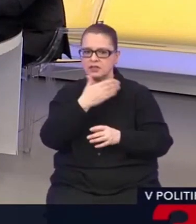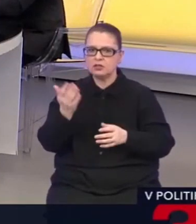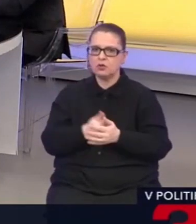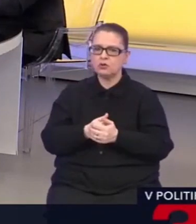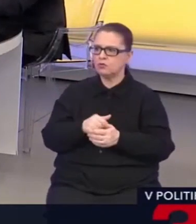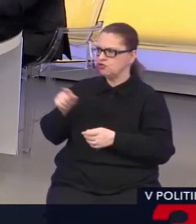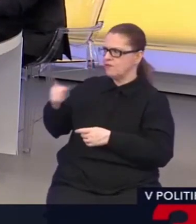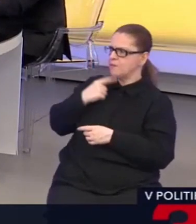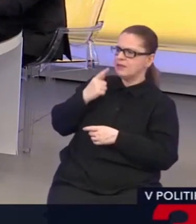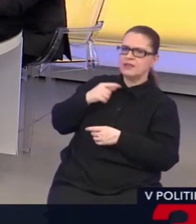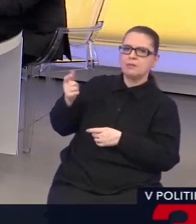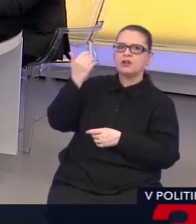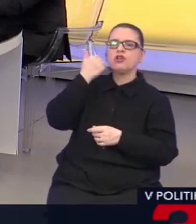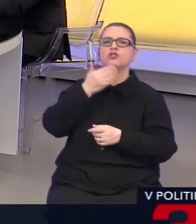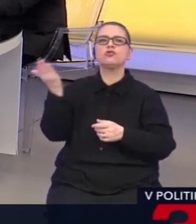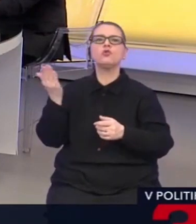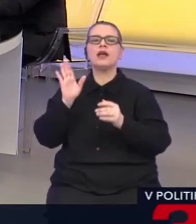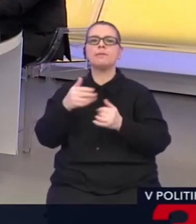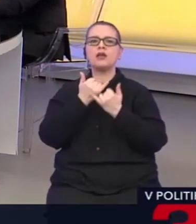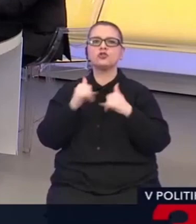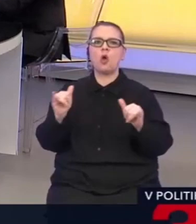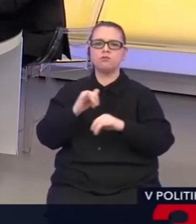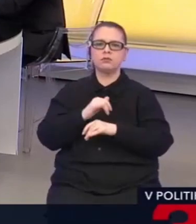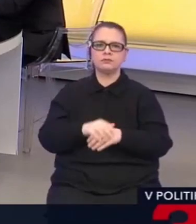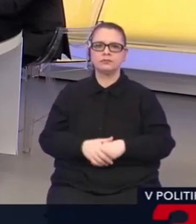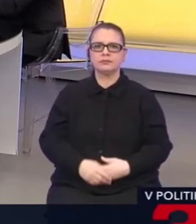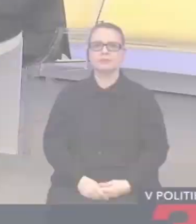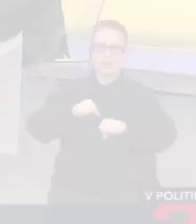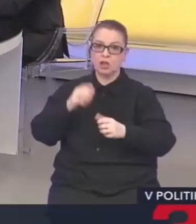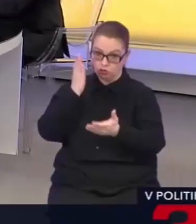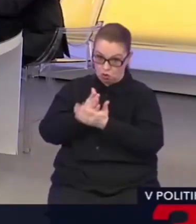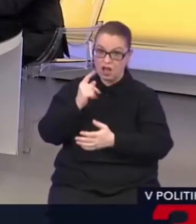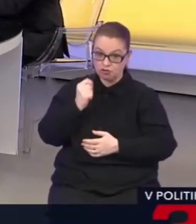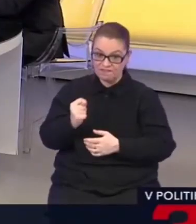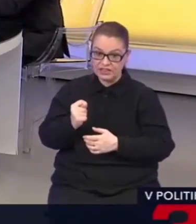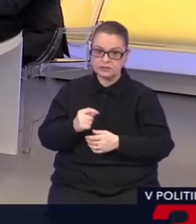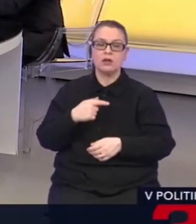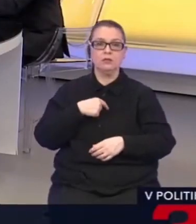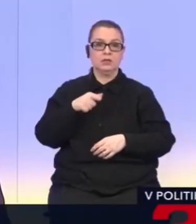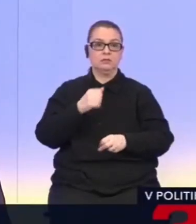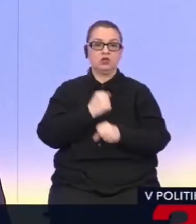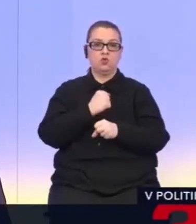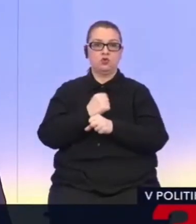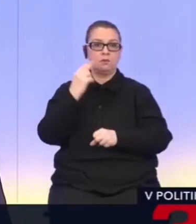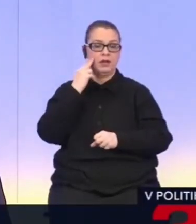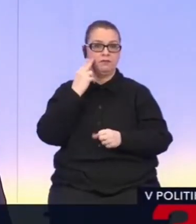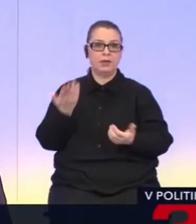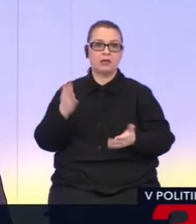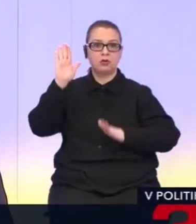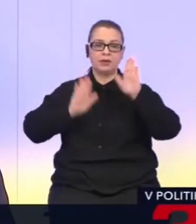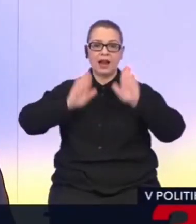ľudia má slovovú vôľu. 200 hlovo maličkých detí. To vám nevadilo? Piatok pri hlasovaní o